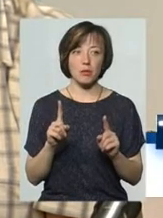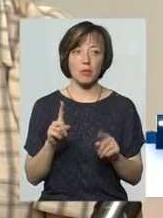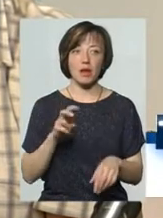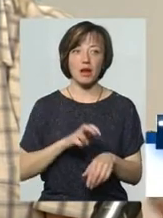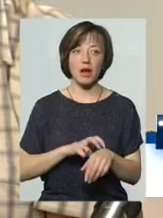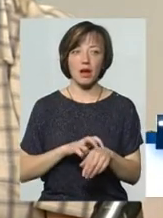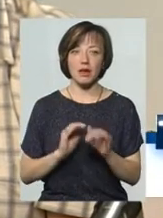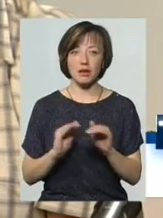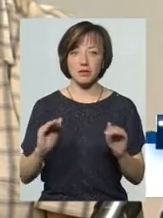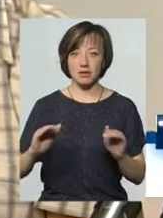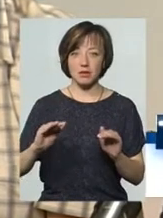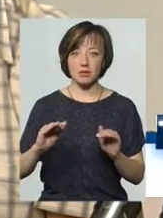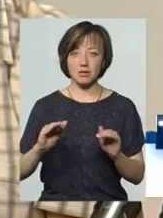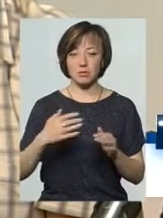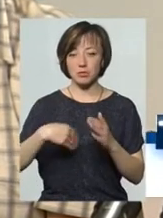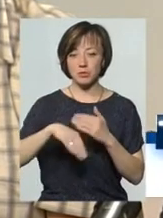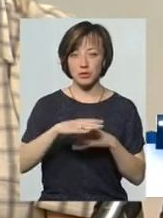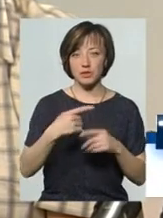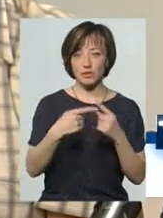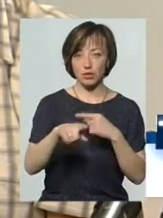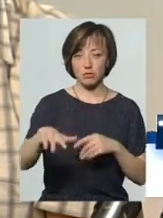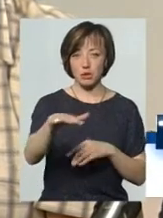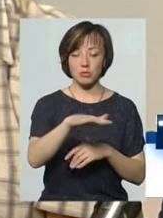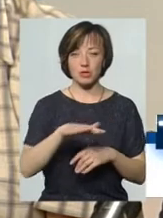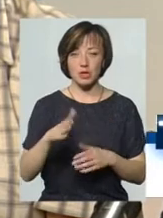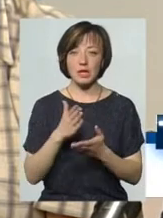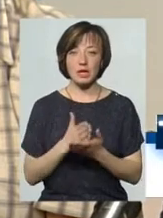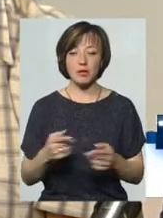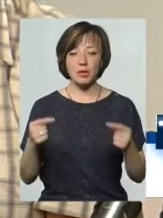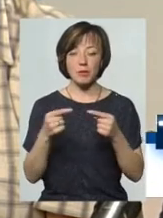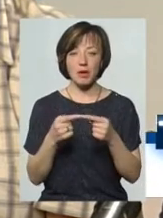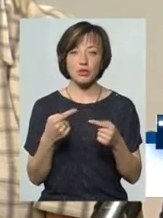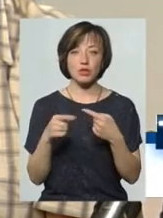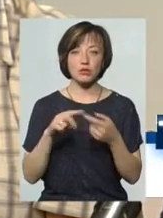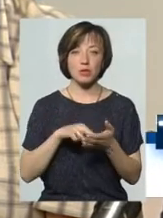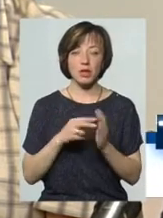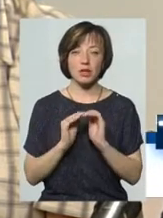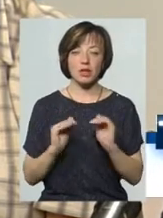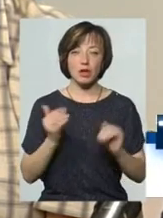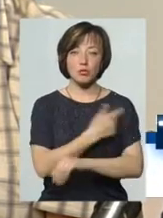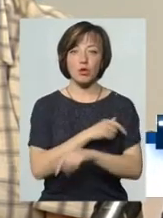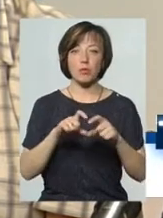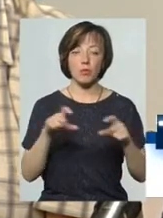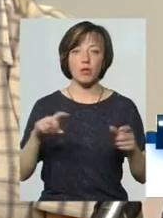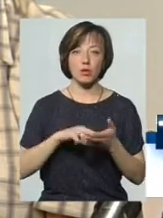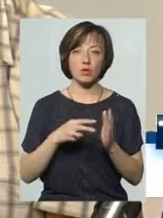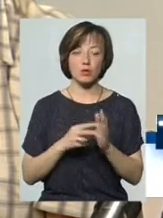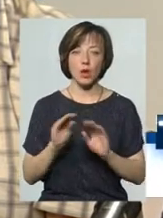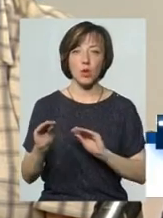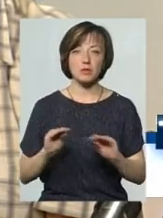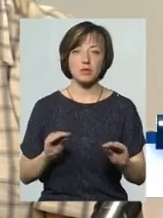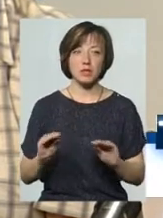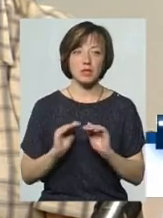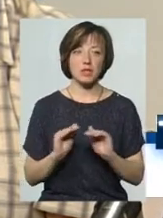звідти йдуть. Тому що є певні інші плани, наприклад, в дитячій поліклініці планується розмістити